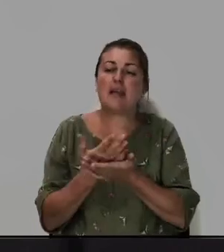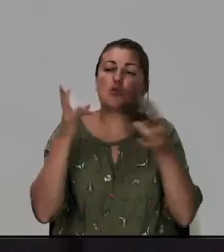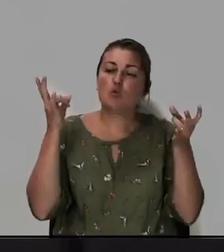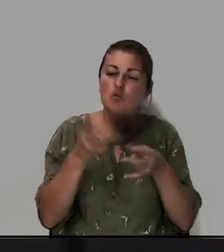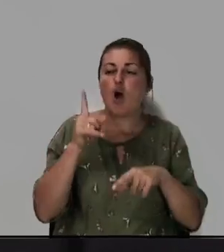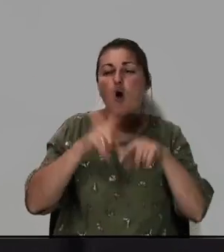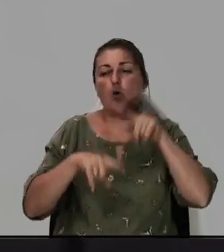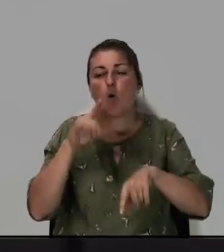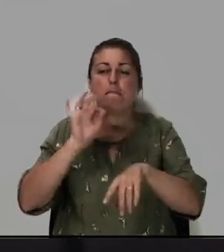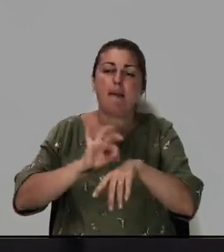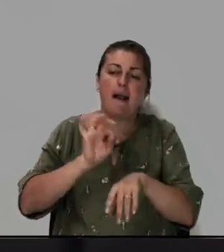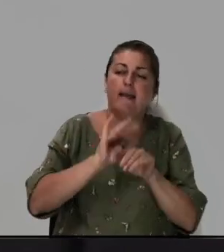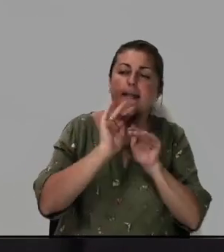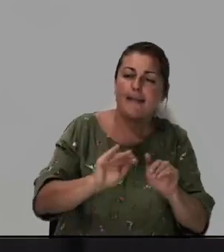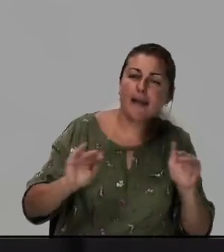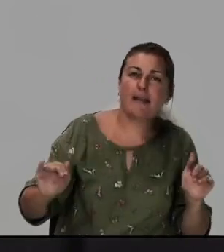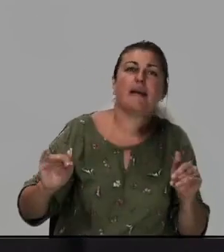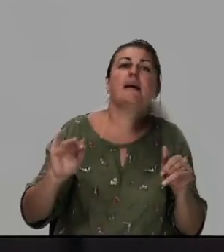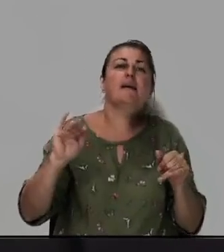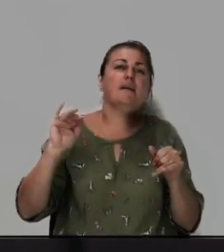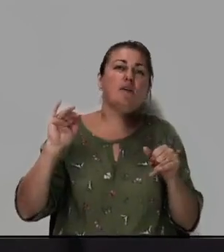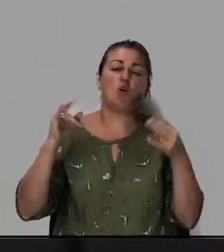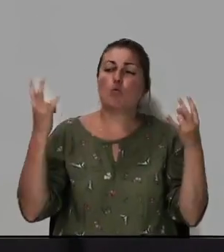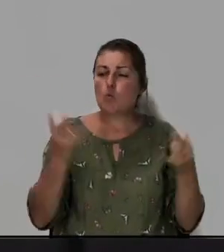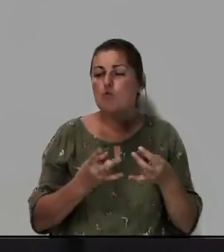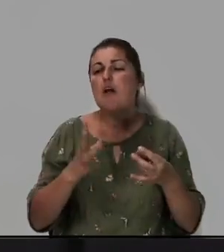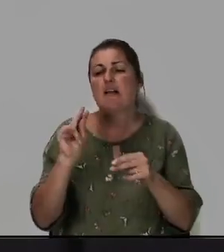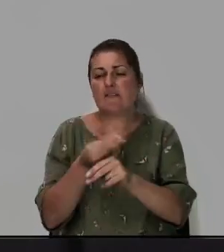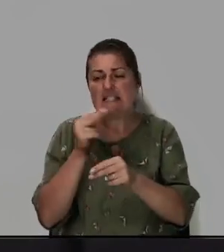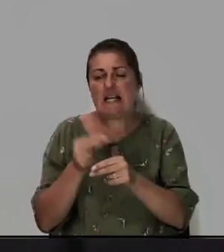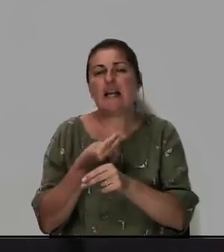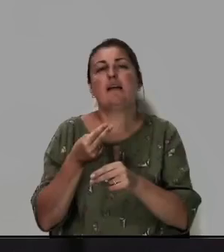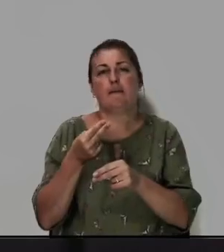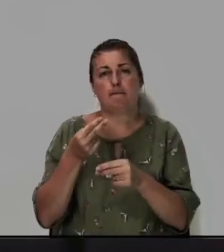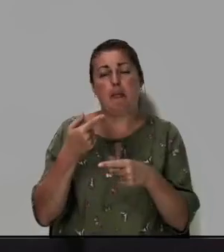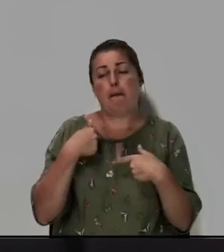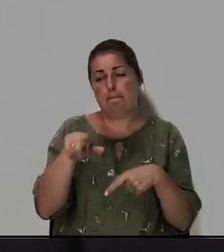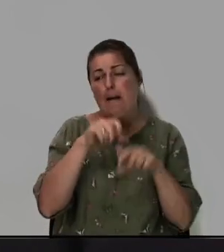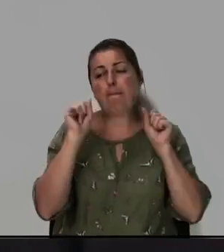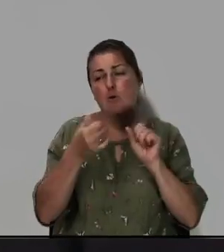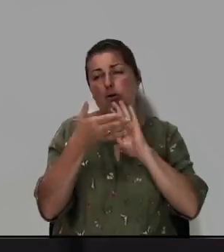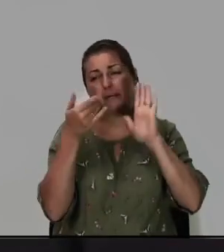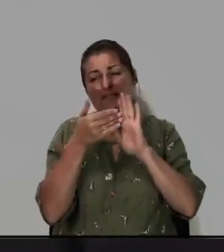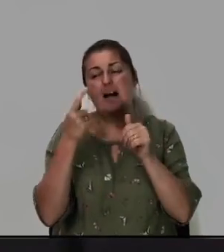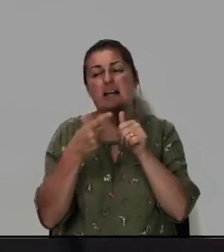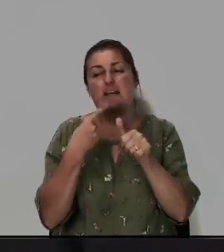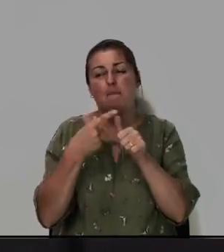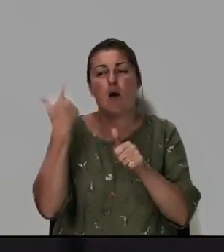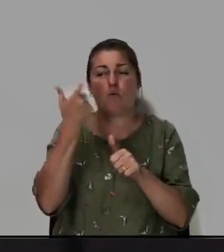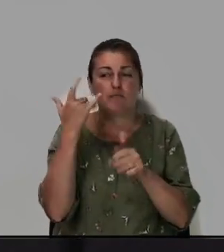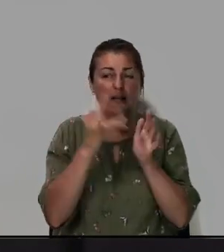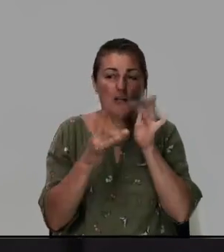родственники, больные, дети, нуждаются в исцелении, мы можем призывать имя Господа Иисуса,